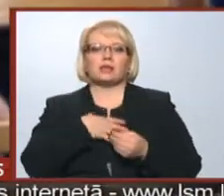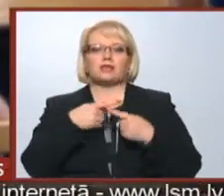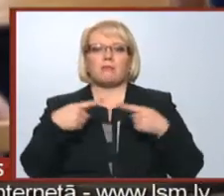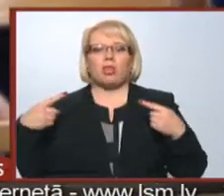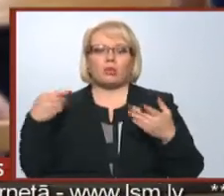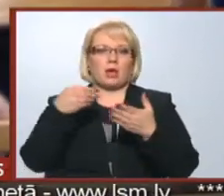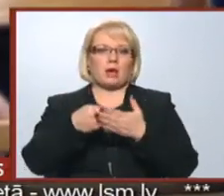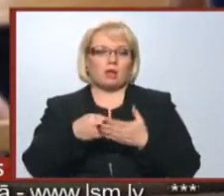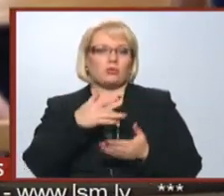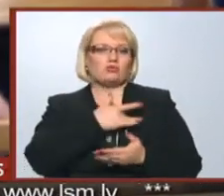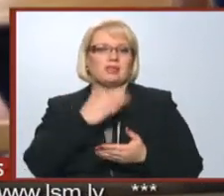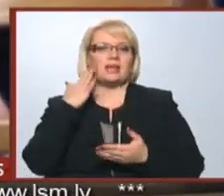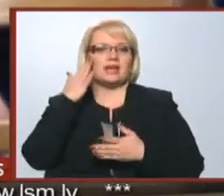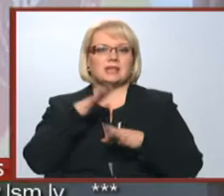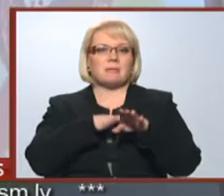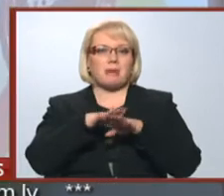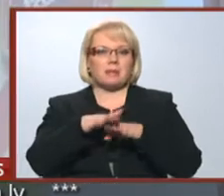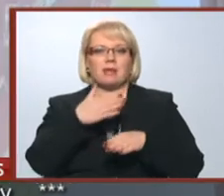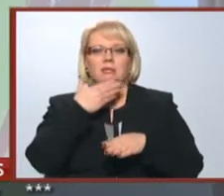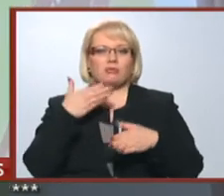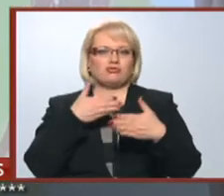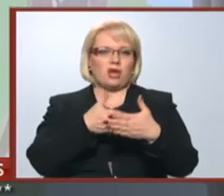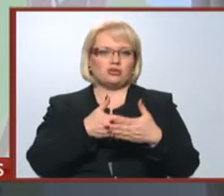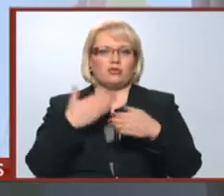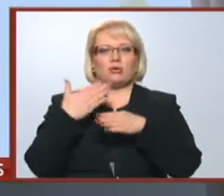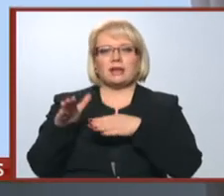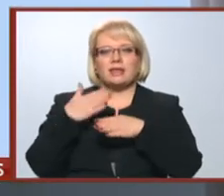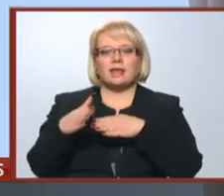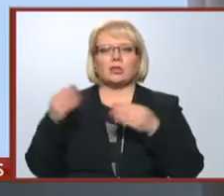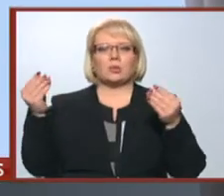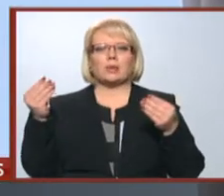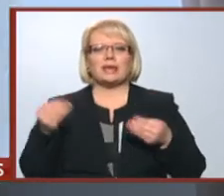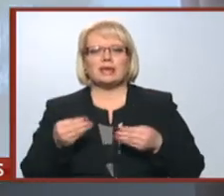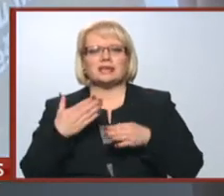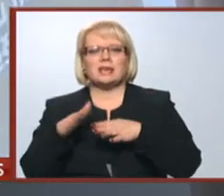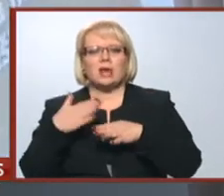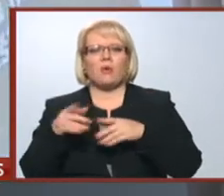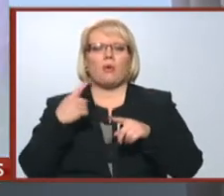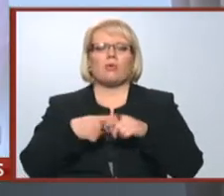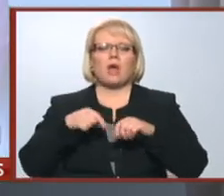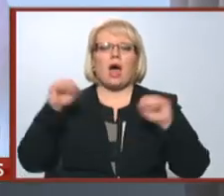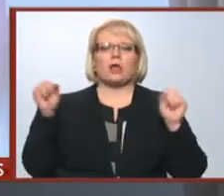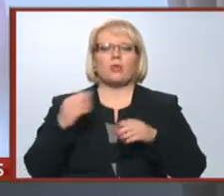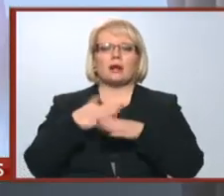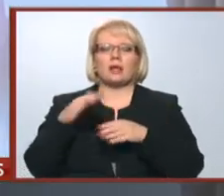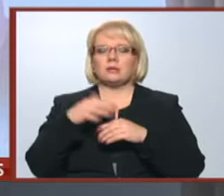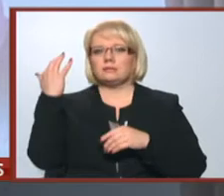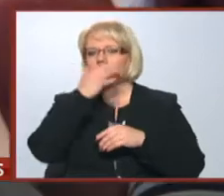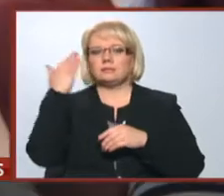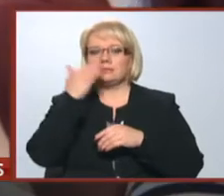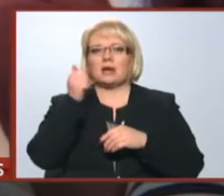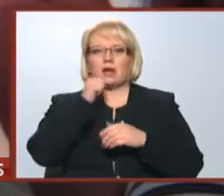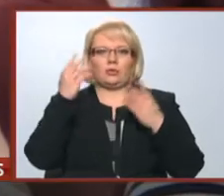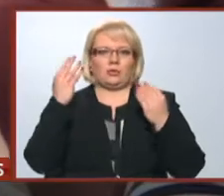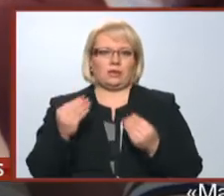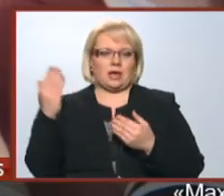mantu iegādu. Un šķiet iesa ar piepildīšanai nav šķēršļu. Kredītu, līzīgu un ātro kredītu piedāvājumu reklāmas gar acīm zibīgu dienu.